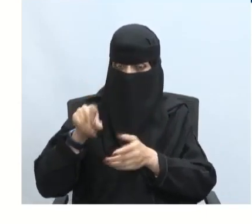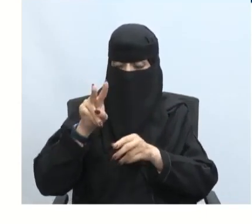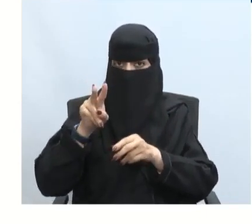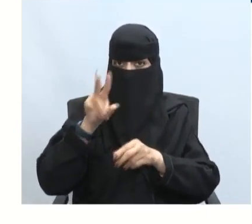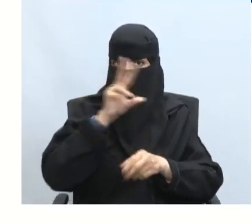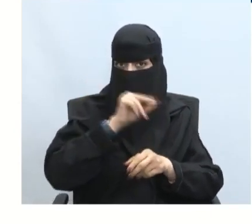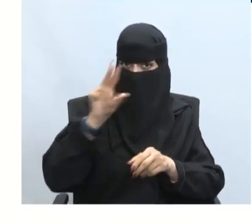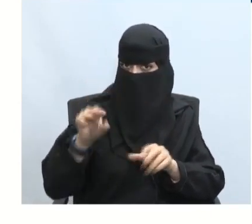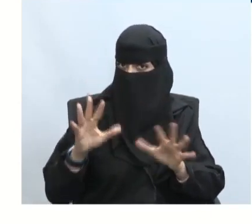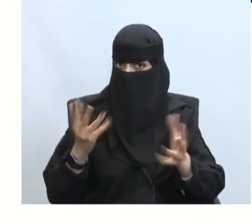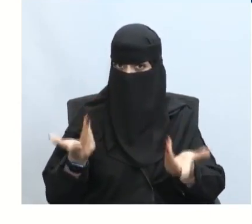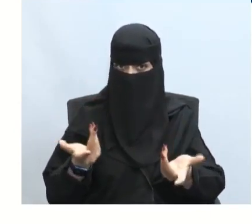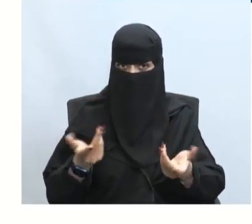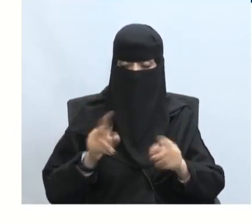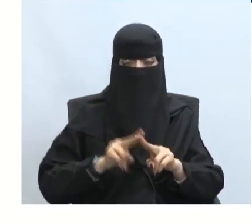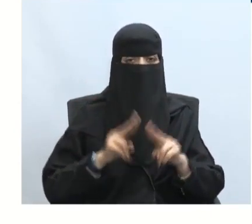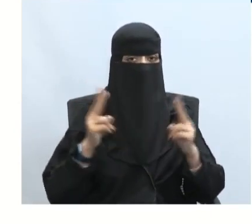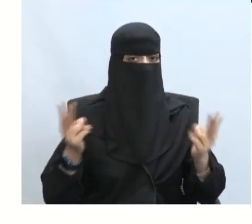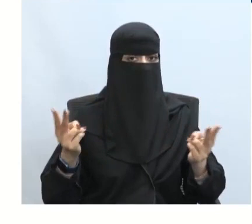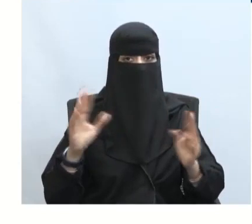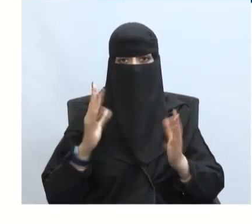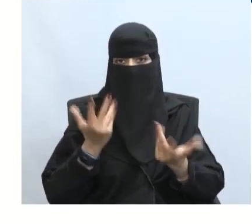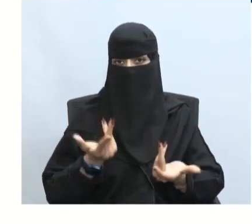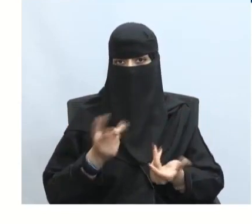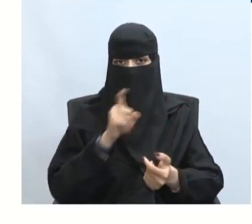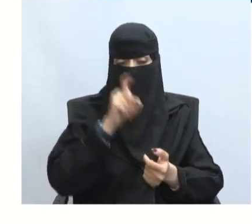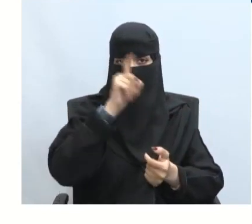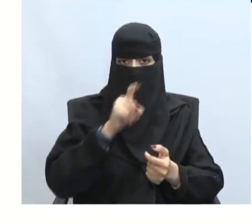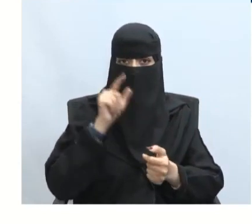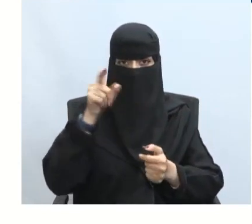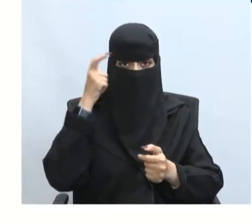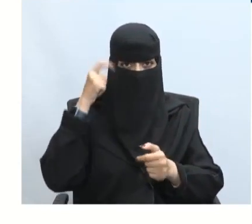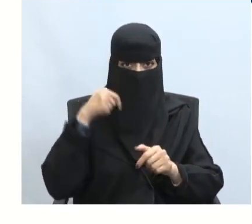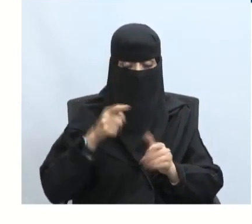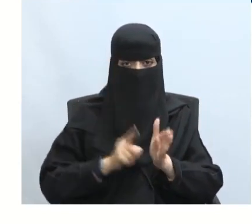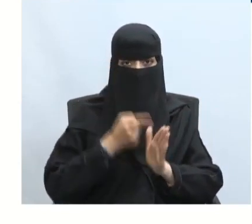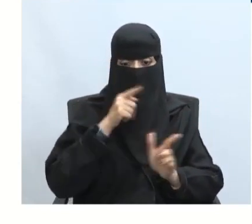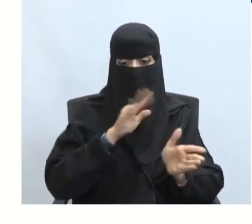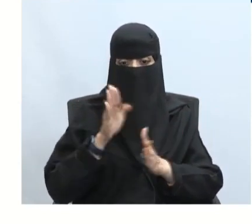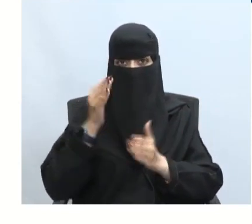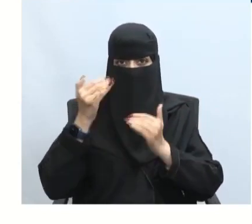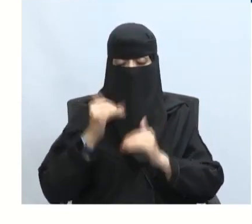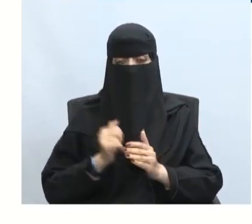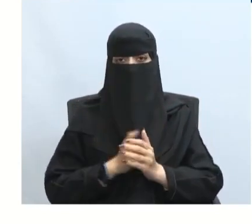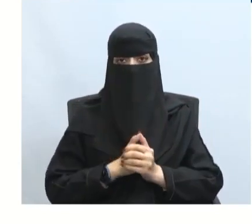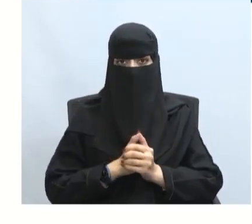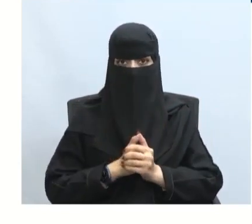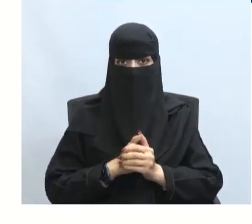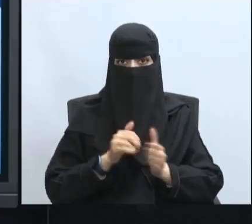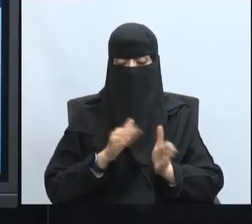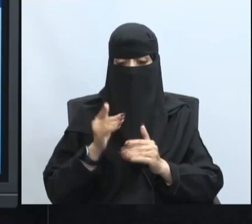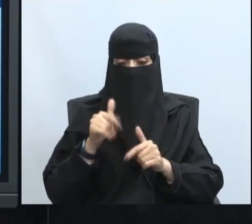الأزمة الصحية والاقتصادية وأوجه اختلاف نتعرف على أوجه الشبه وأيضاً أوجه